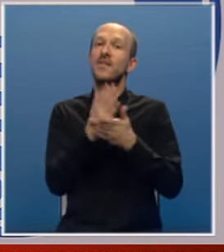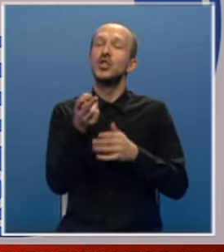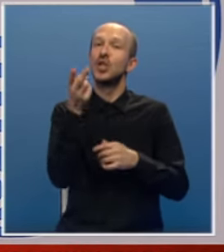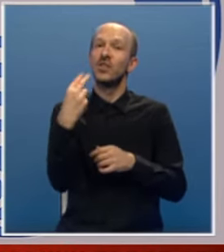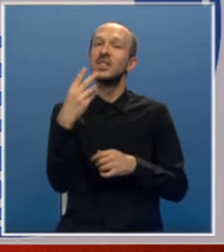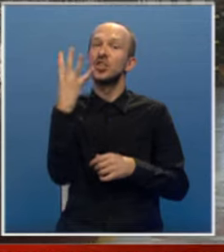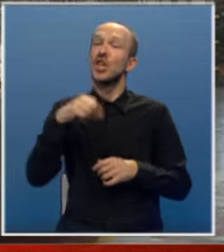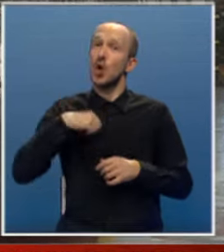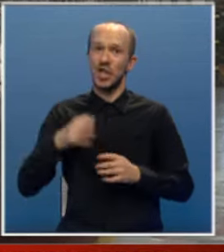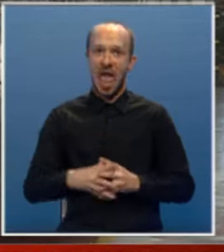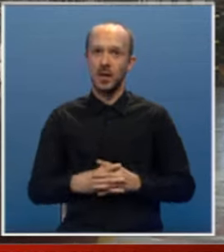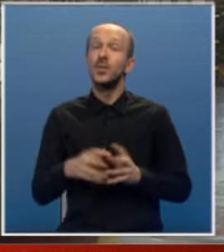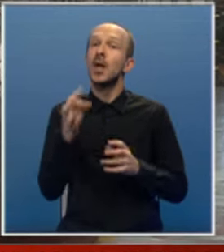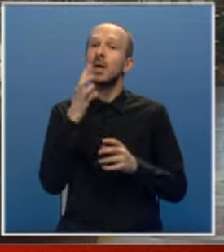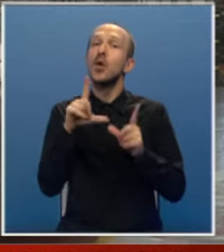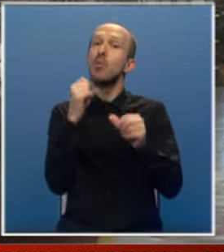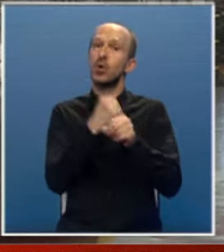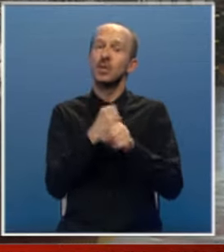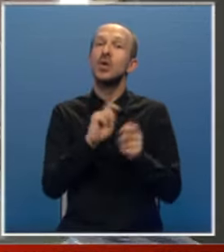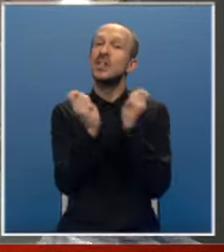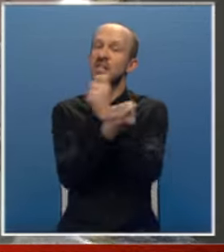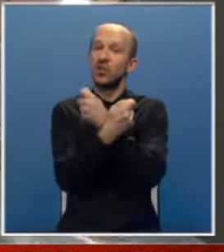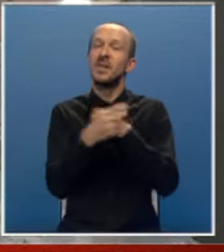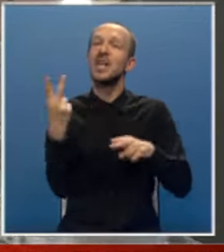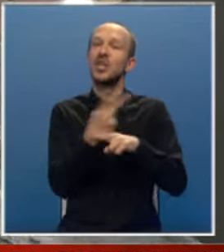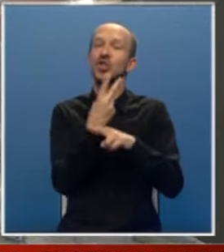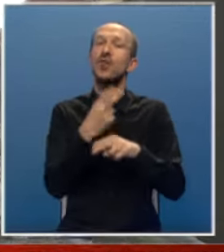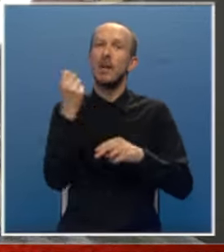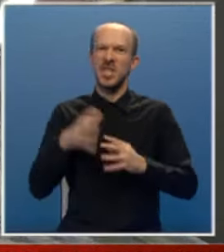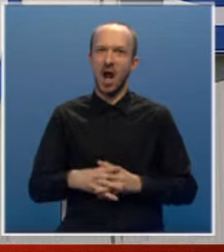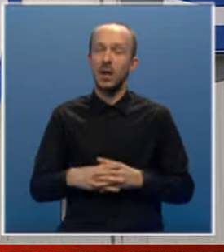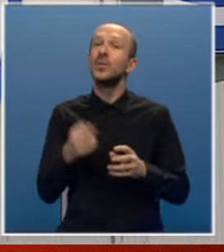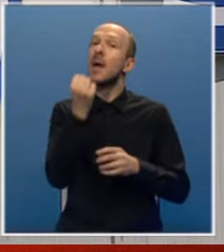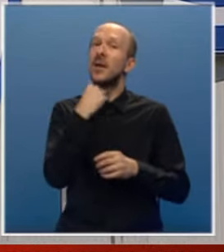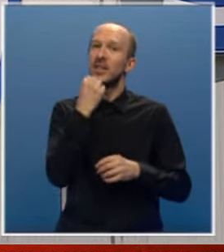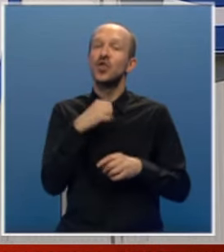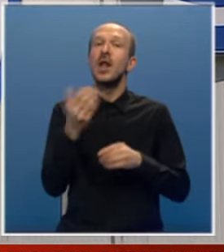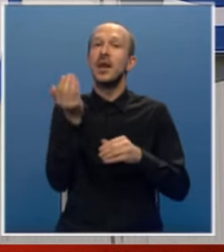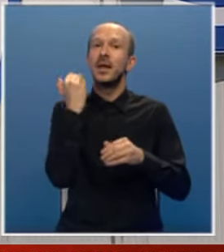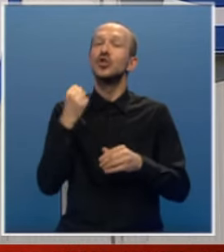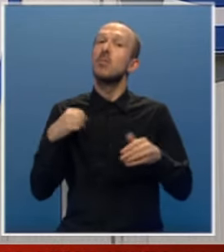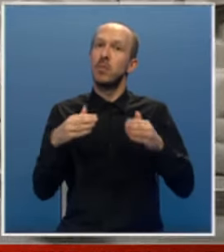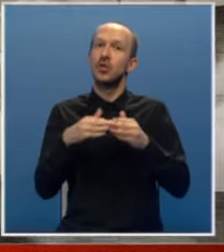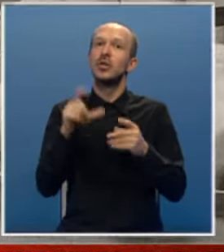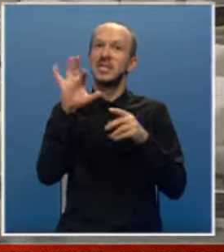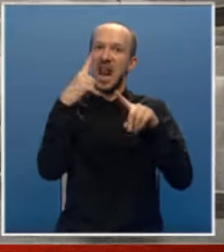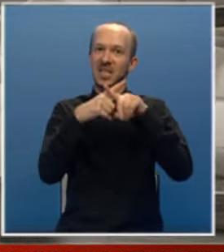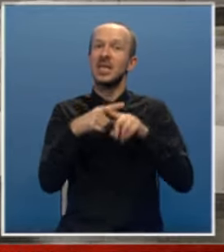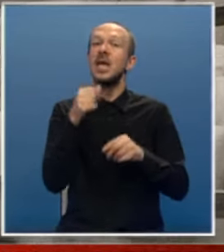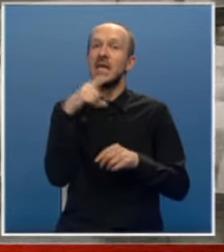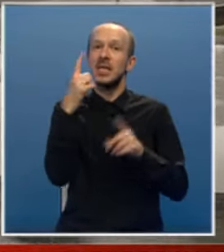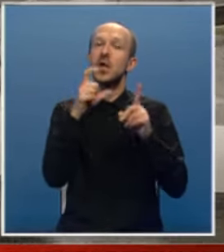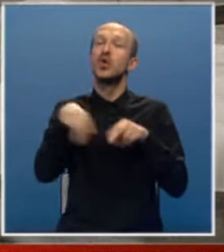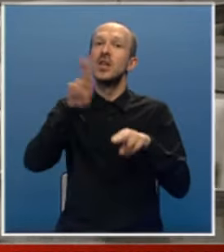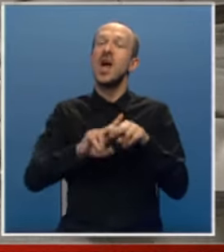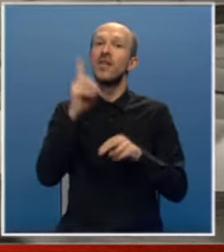24 godine kada je u procesu transformacije državnog kapitala privatizovala nekadašnji banjalučki Celex, jedan